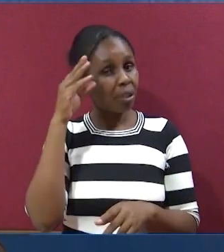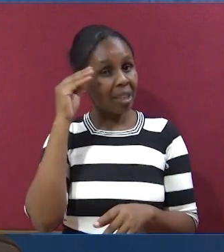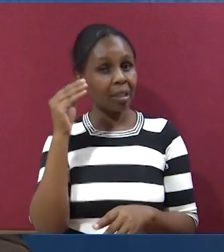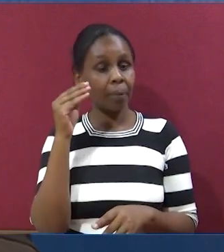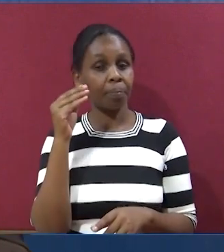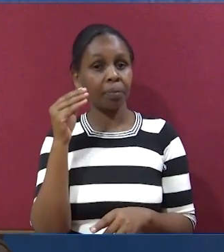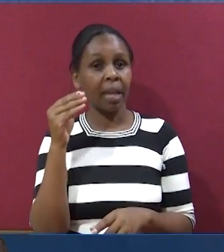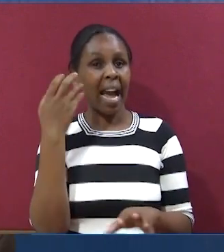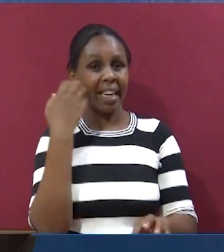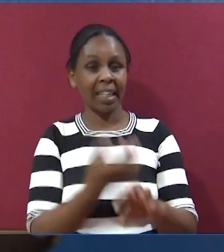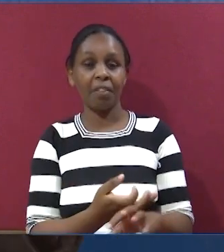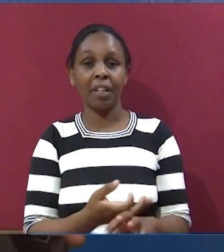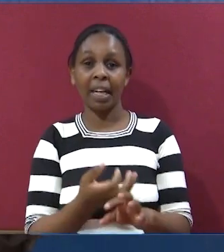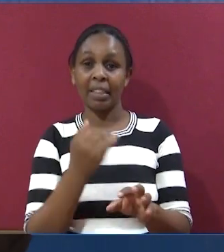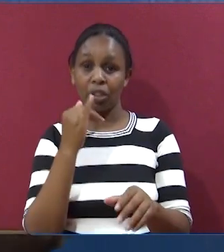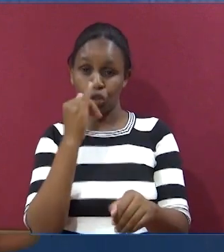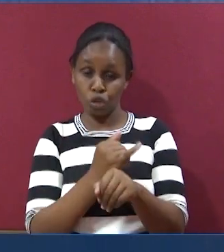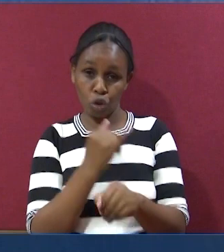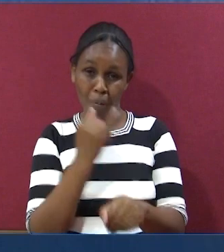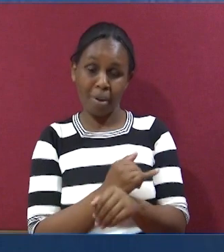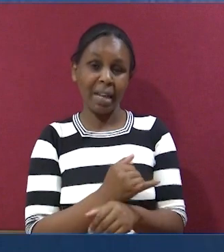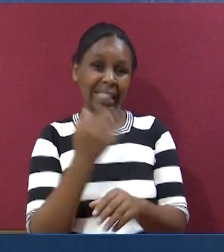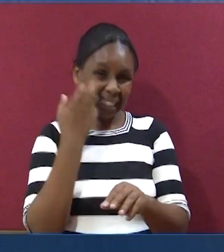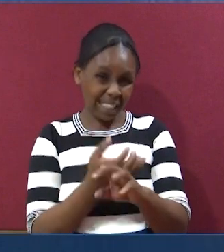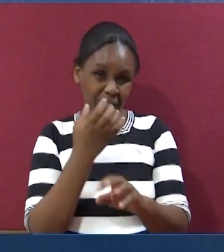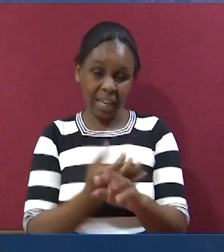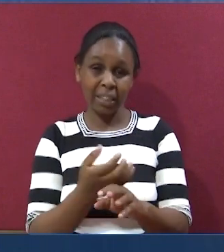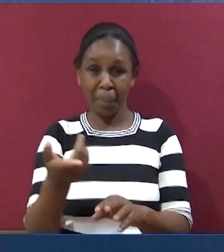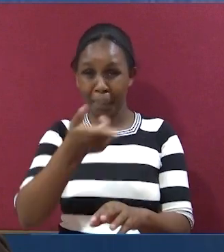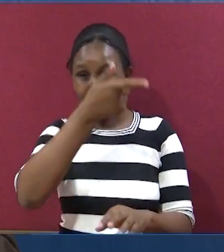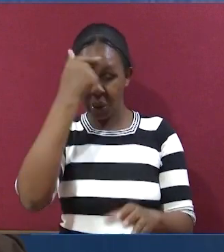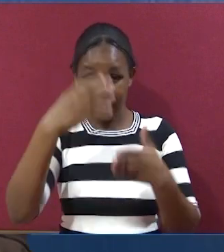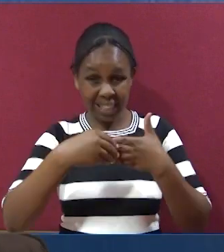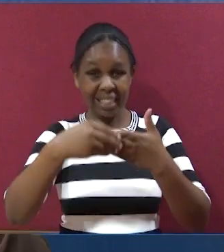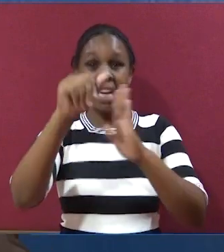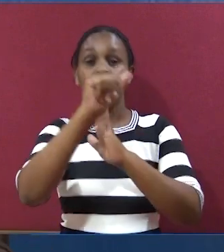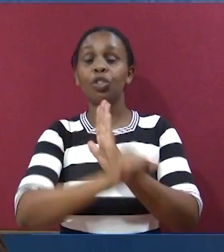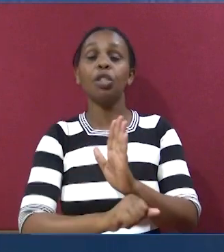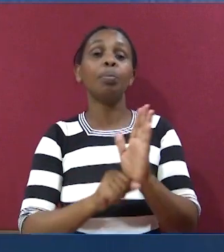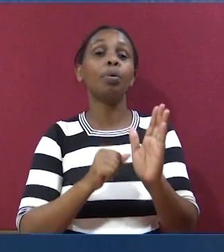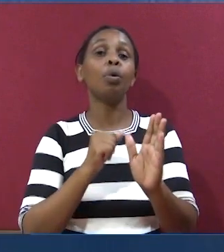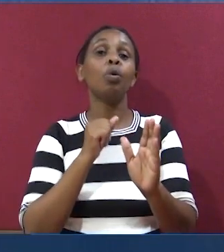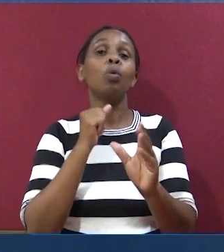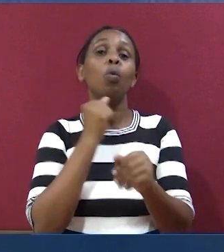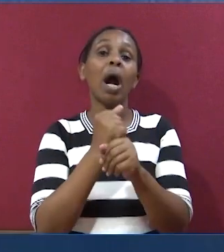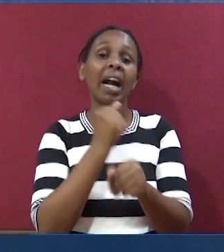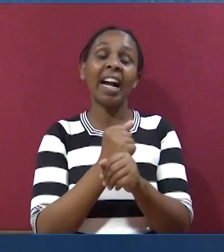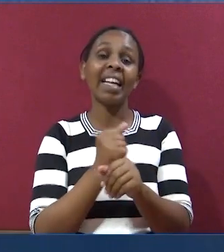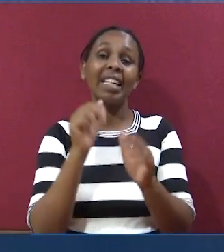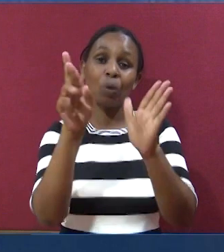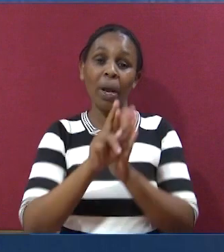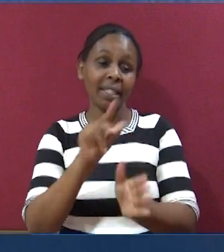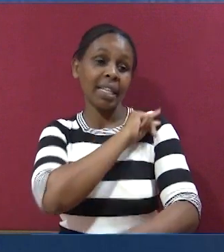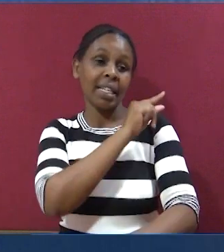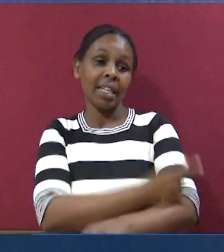Moses, it was a difficult task. Ilikuwa kazi ngumu sana. Kwa sababu, kazi ya uongozi, inaitaji